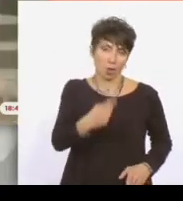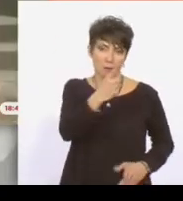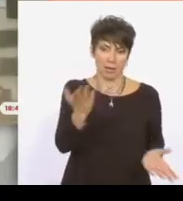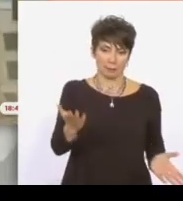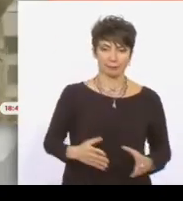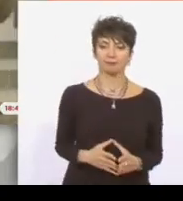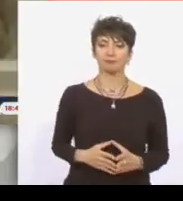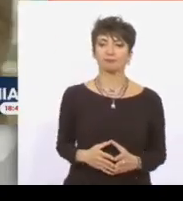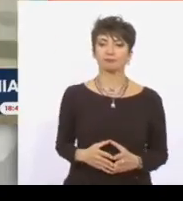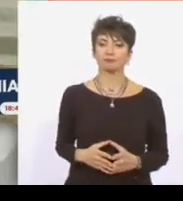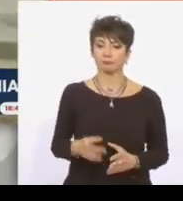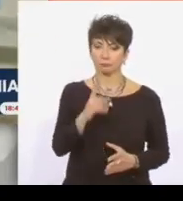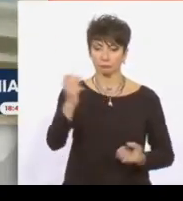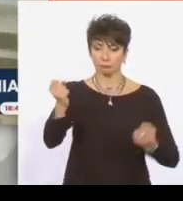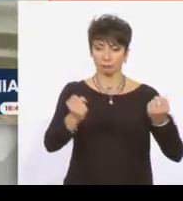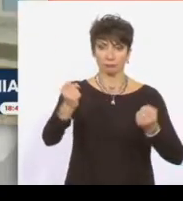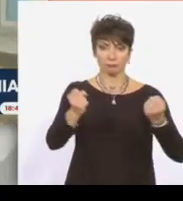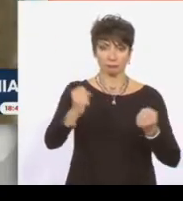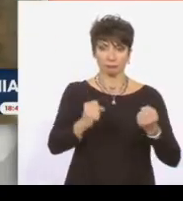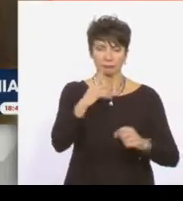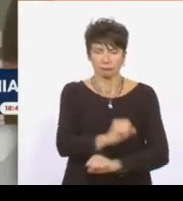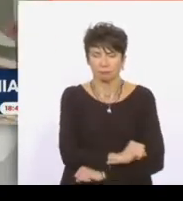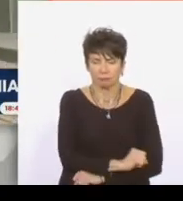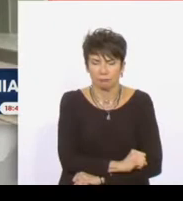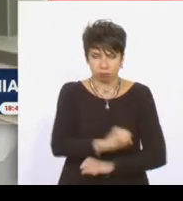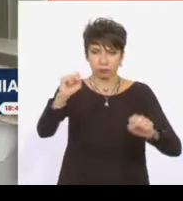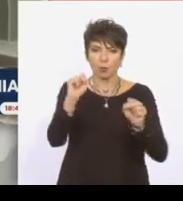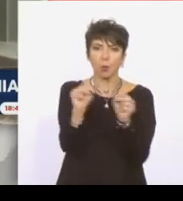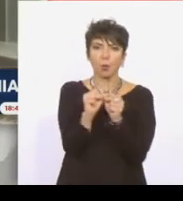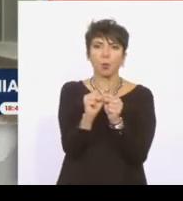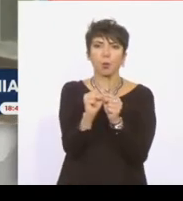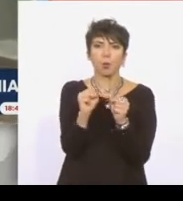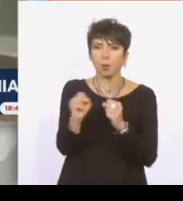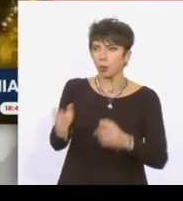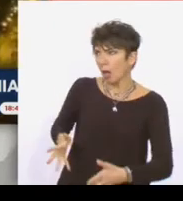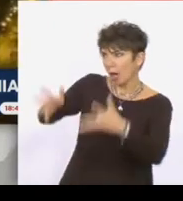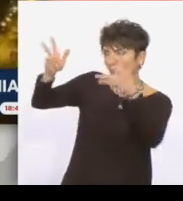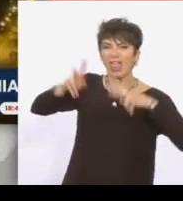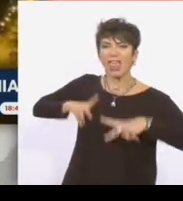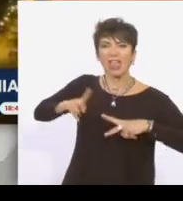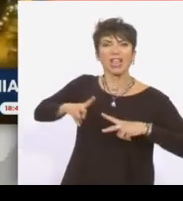Παγιδευμένο με εκρηκτικά αυτοκίνητο εκρίνεται έξω από κυβερνητικό φτήριο το Ρωσόφωνο στο Λουγκάνσκ.